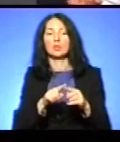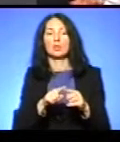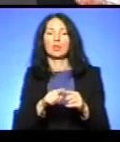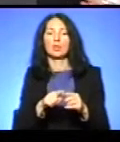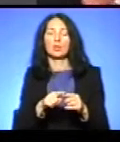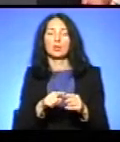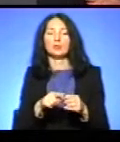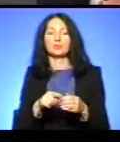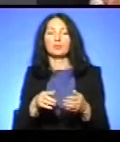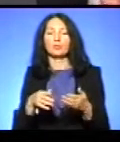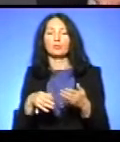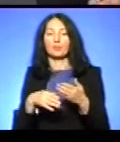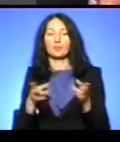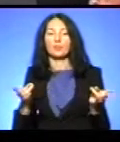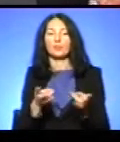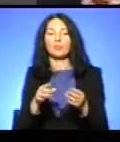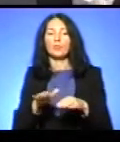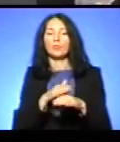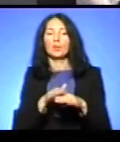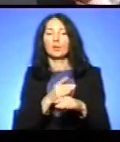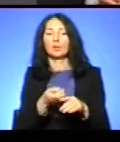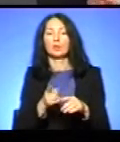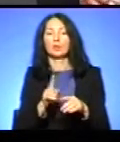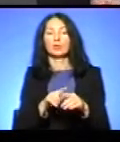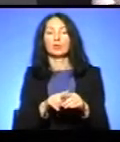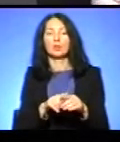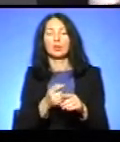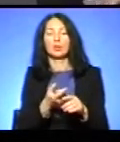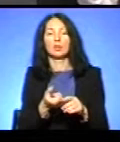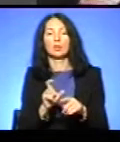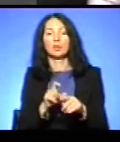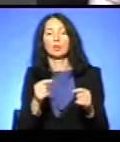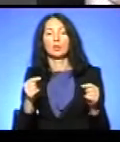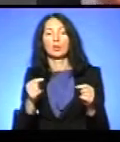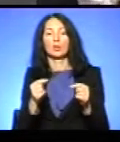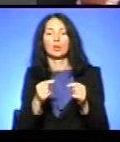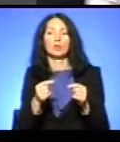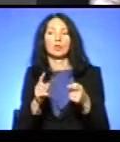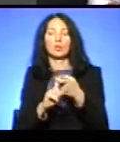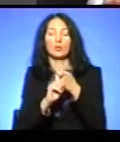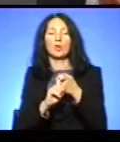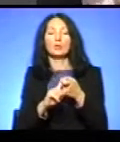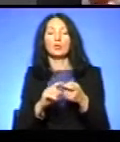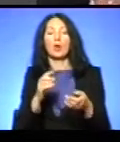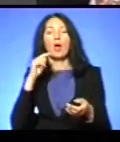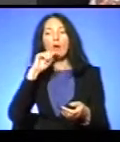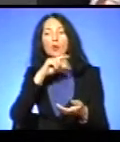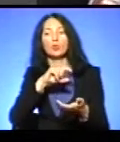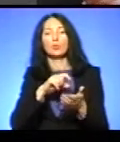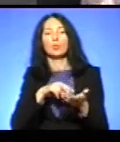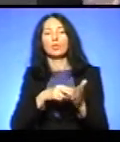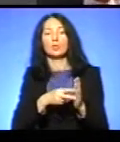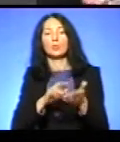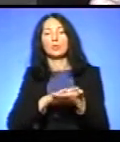благодійності. І, власне, цей рейтинг, він дуже чітко пересікається з економічним станом, з соціальною справедливостю держави.